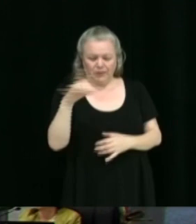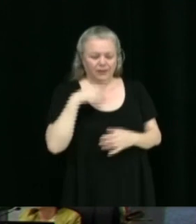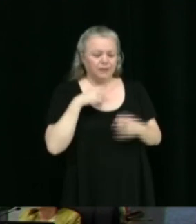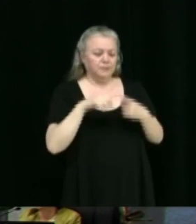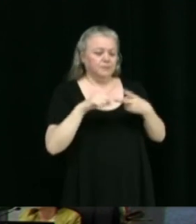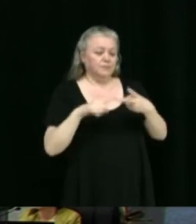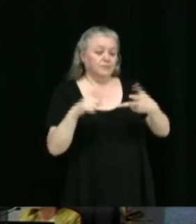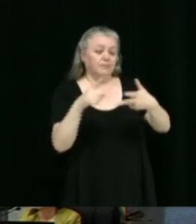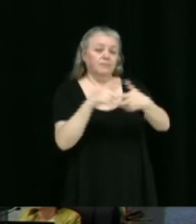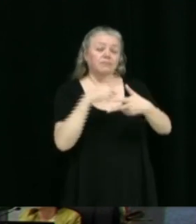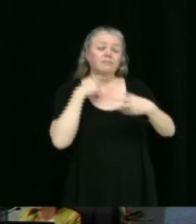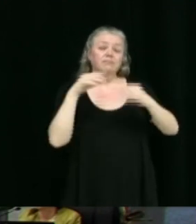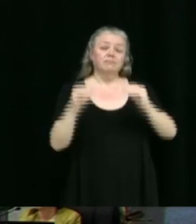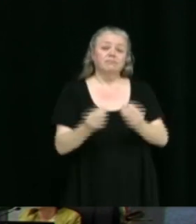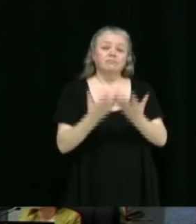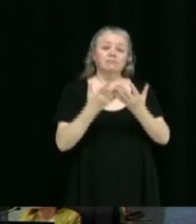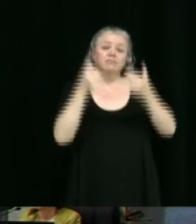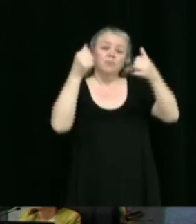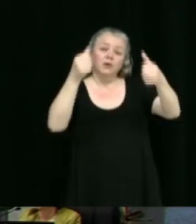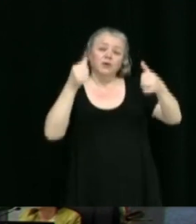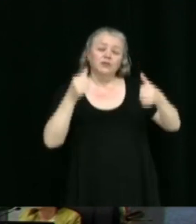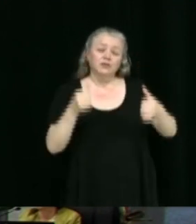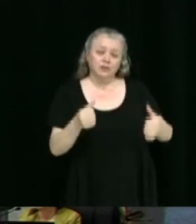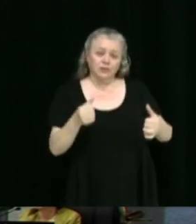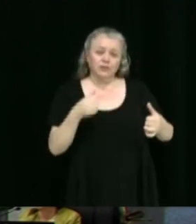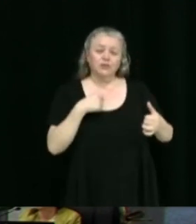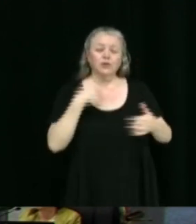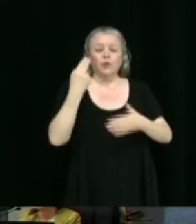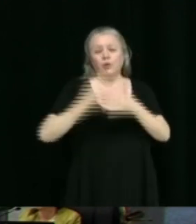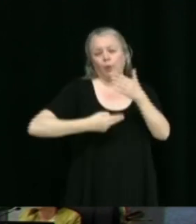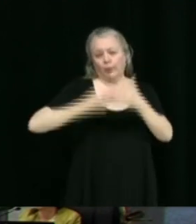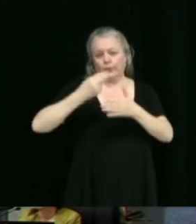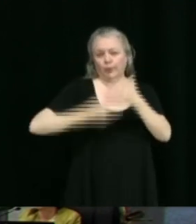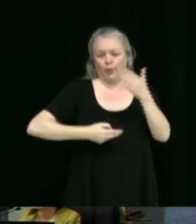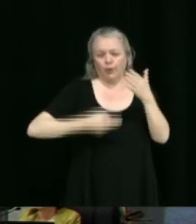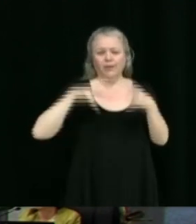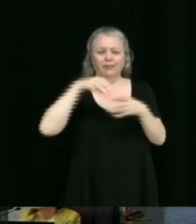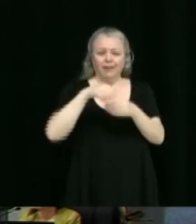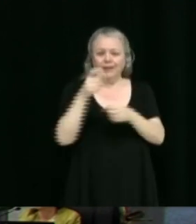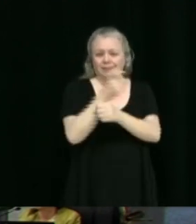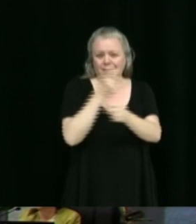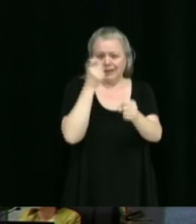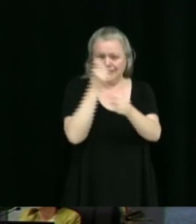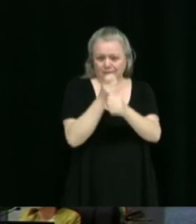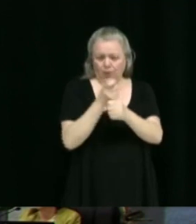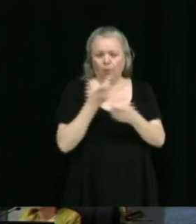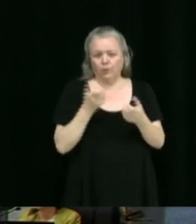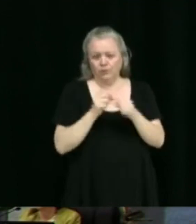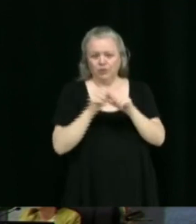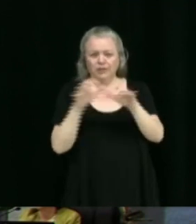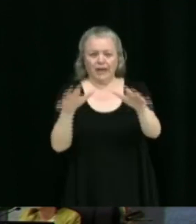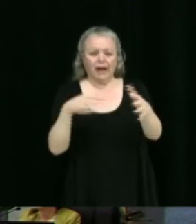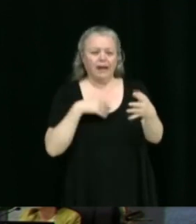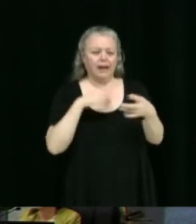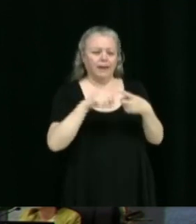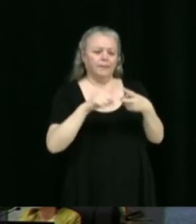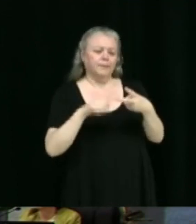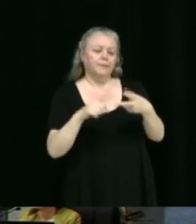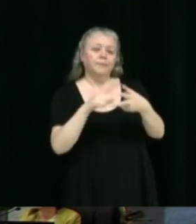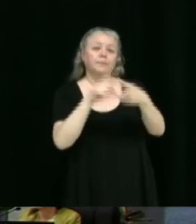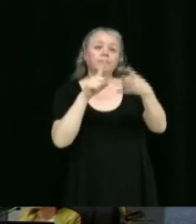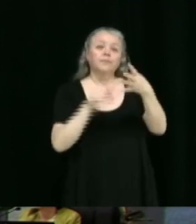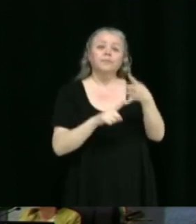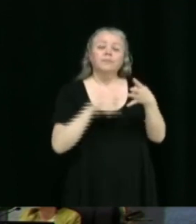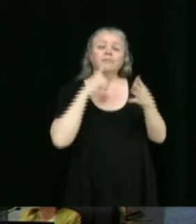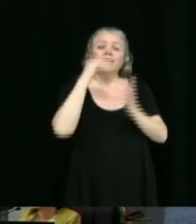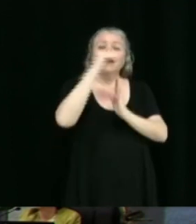d'un poste-cadre contractuel de directeur général adjoint au sein de la direction générale, l'approbation du rapport final pour le programme